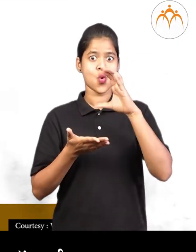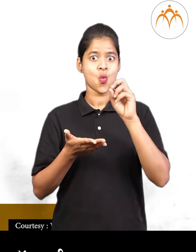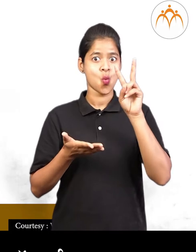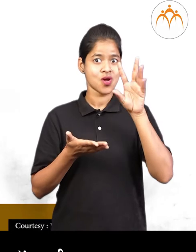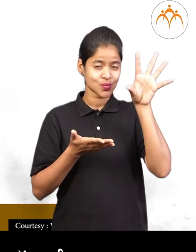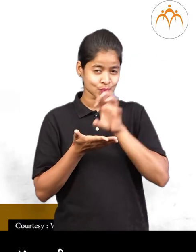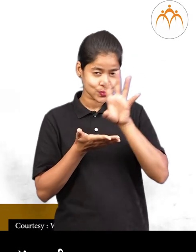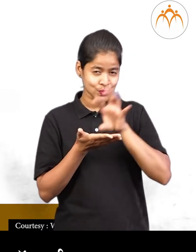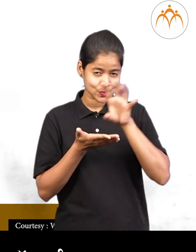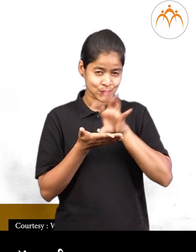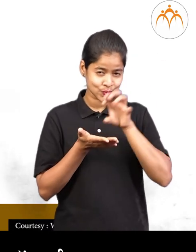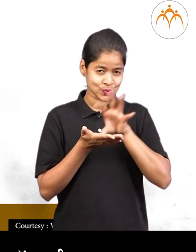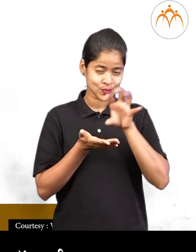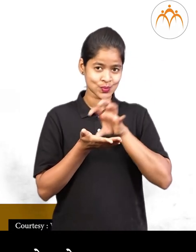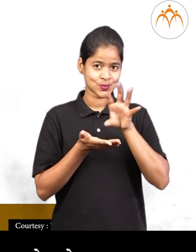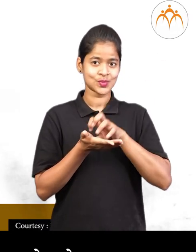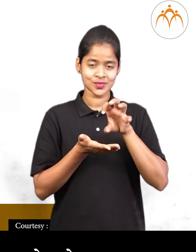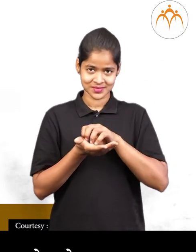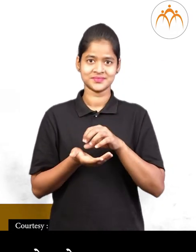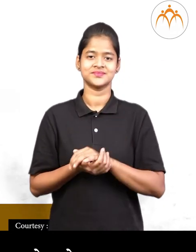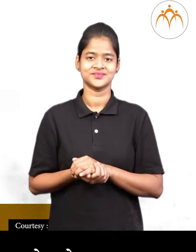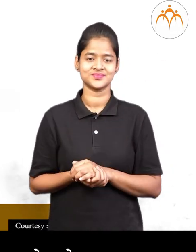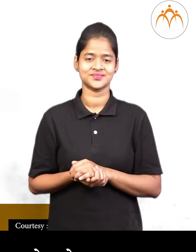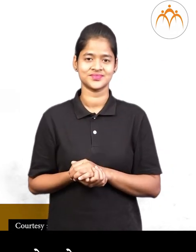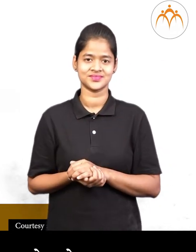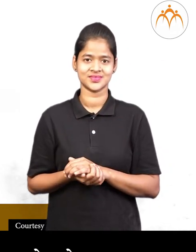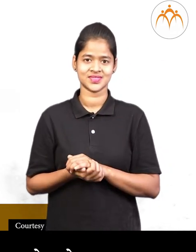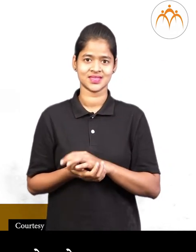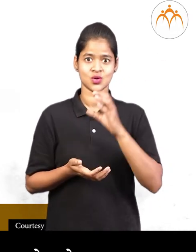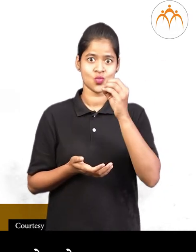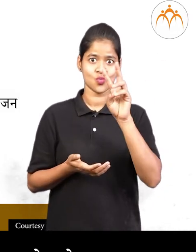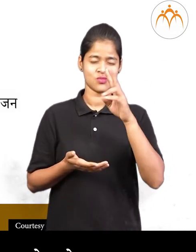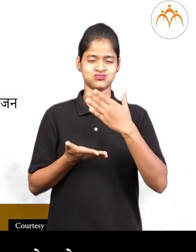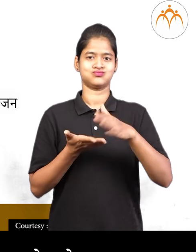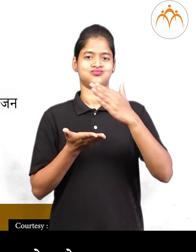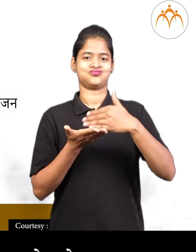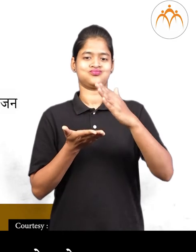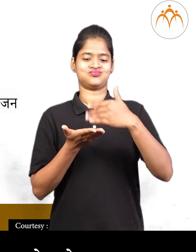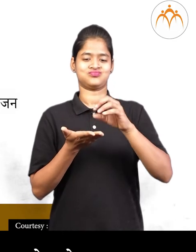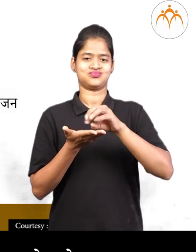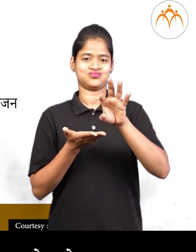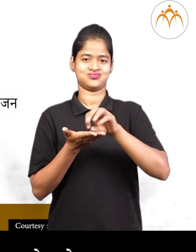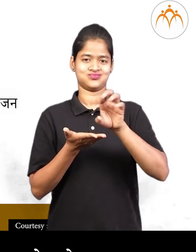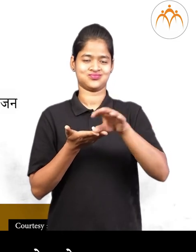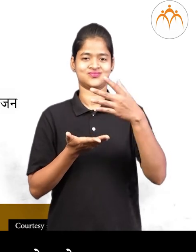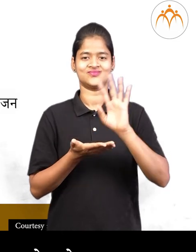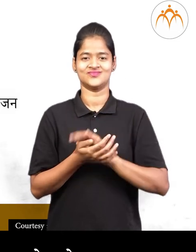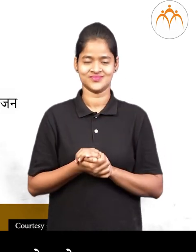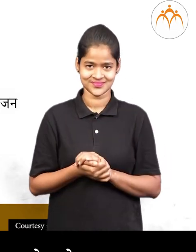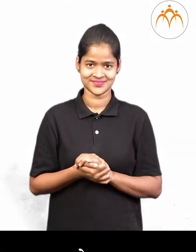कार्बन डायोक्साइड वायू आद शुशुन घेताथ आणी ओक्सिजन बाहेर सोडताथ.